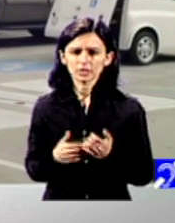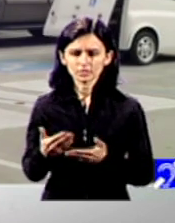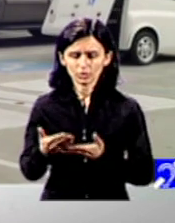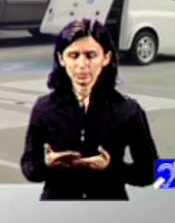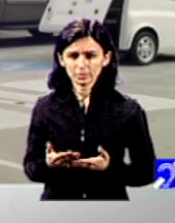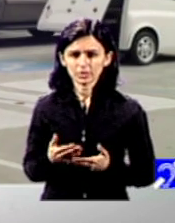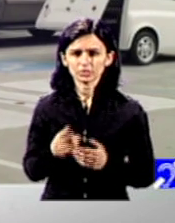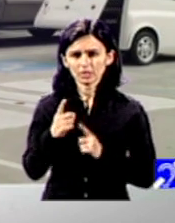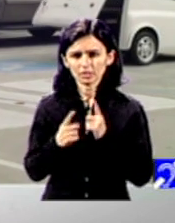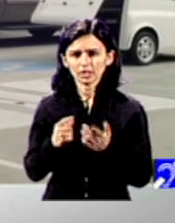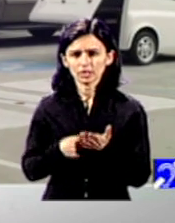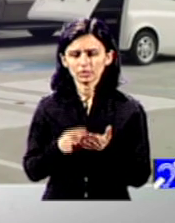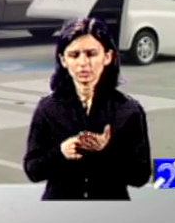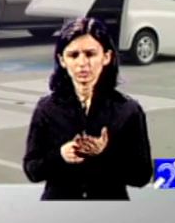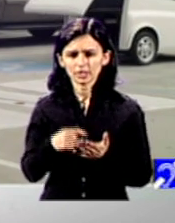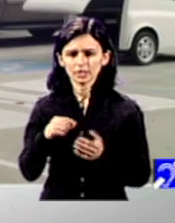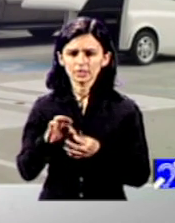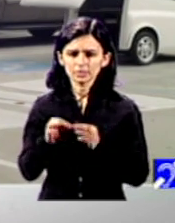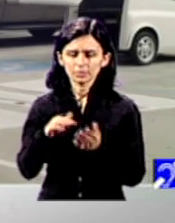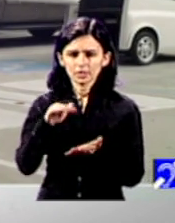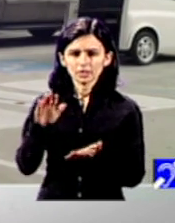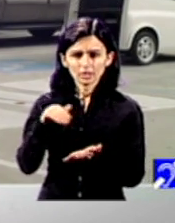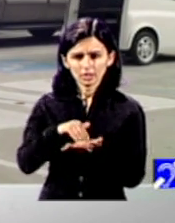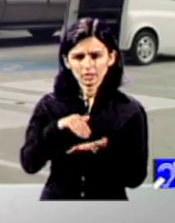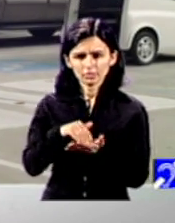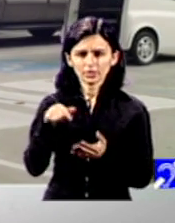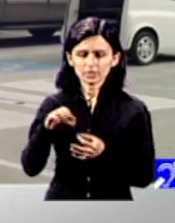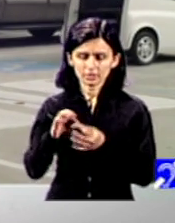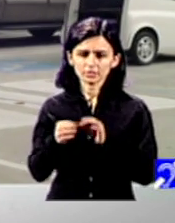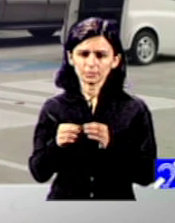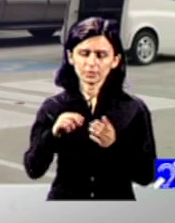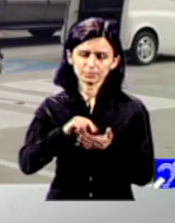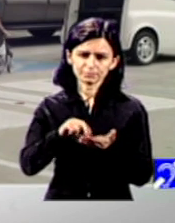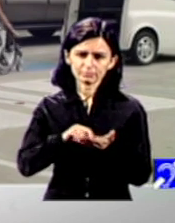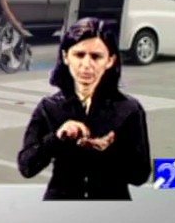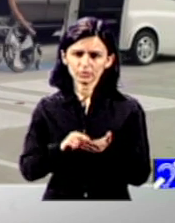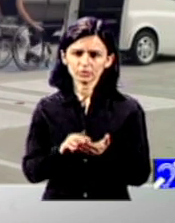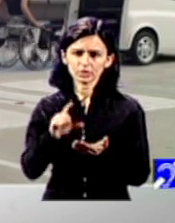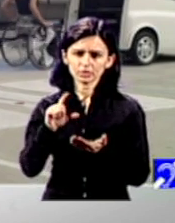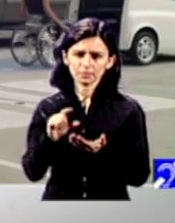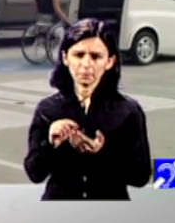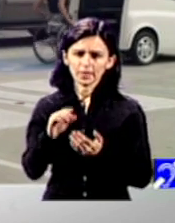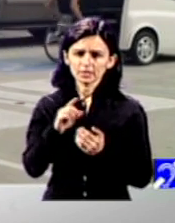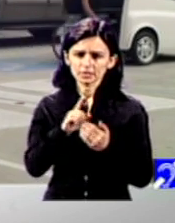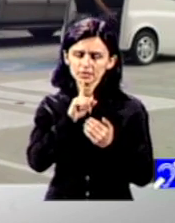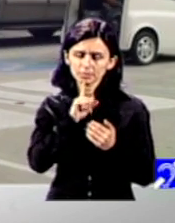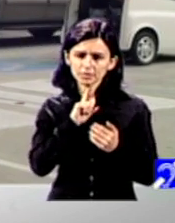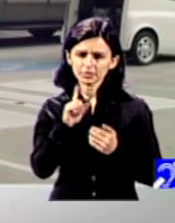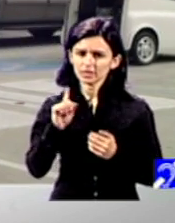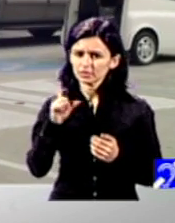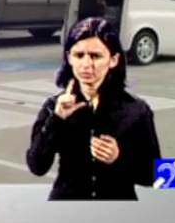aceea ai cerut asta mi se pare mie procedură simplificată nu să te duci la DGASPC cu un teanc de cereri de